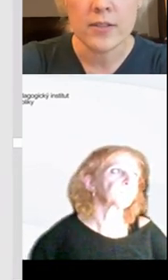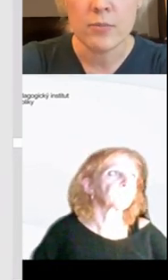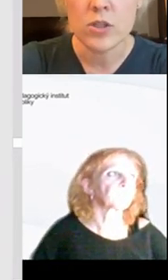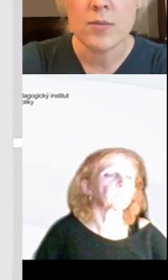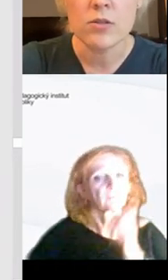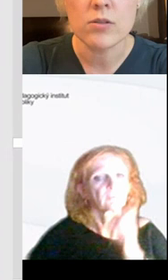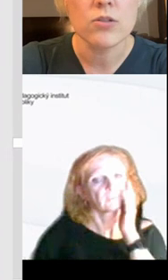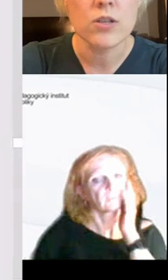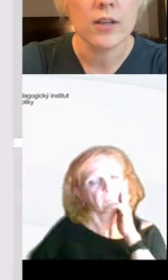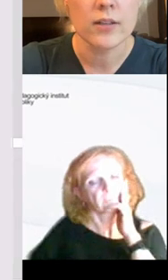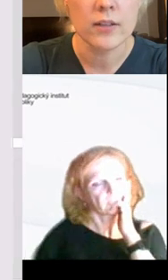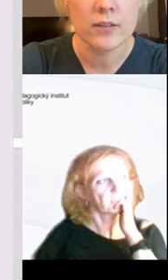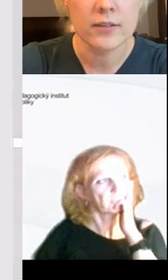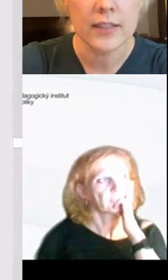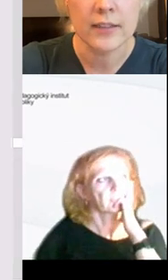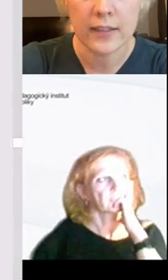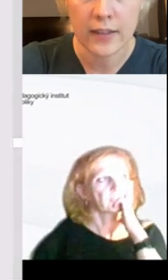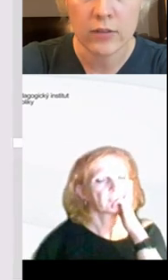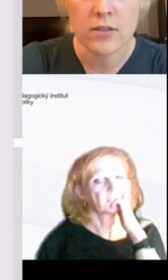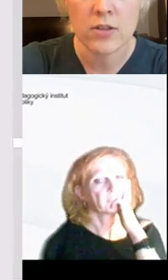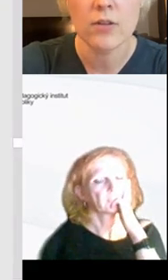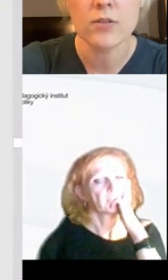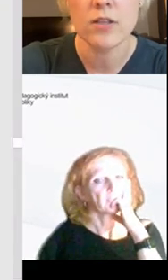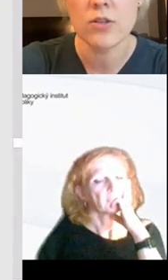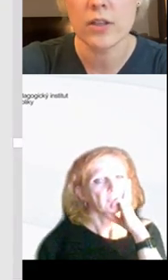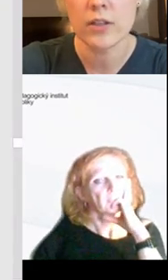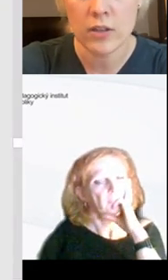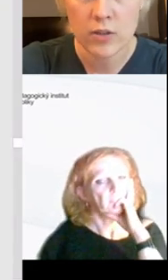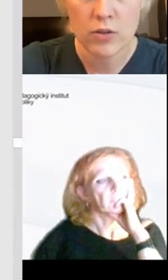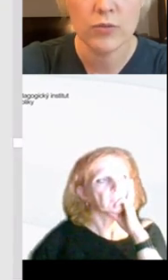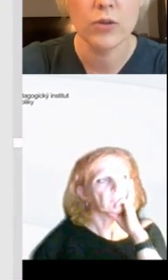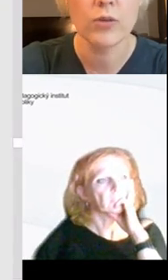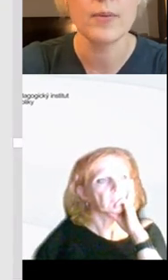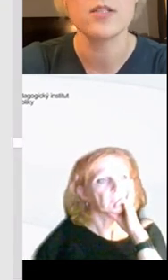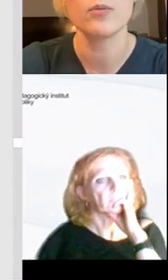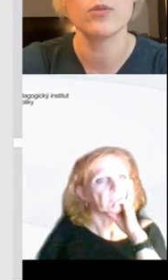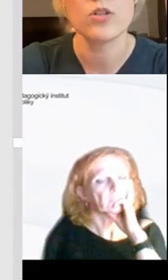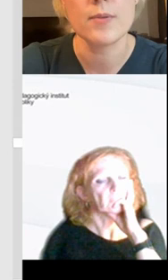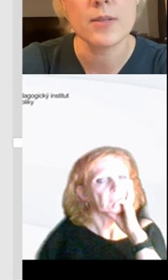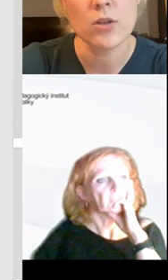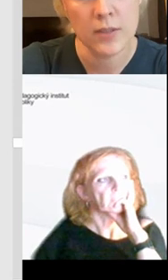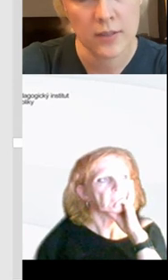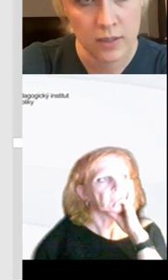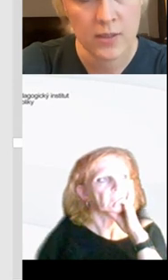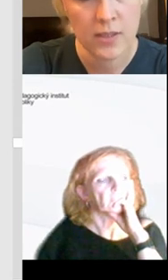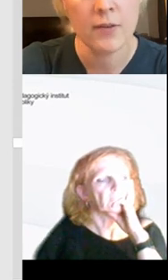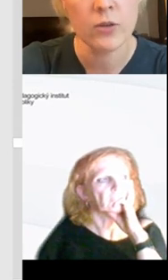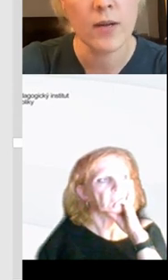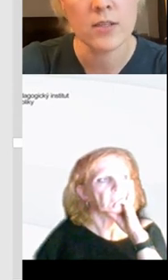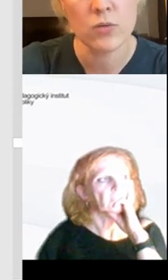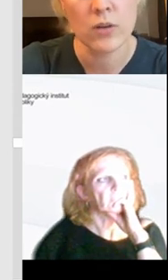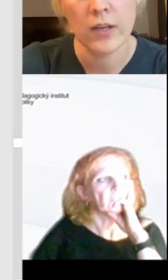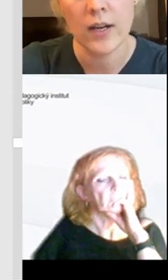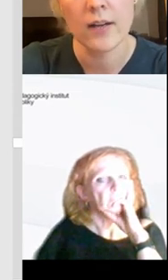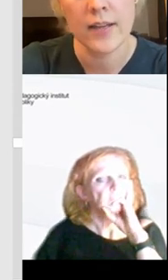dále povýšíme, tak samozřejmě, co se týče těch elektronických žákovských knížek, tak oni většinou fungují na principu toho, že my jsme schopni tam dětem